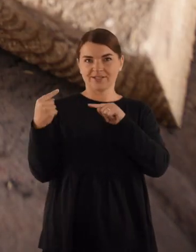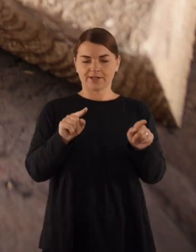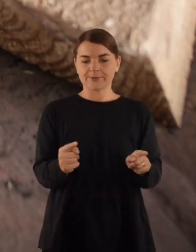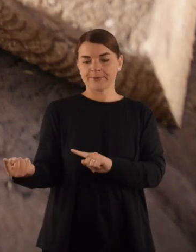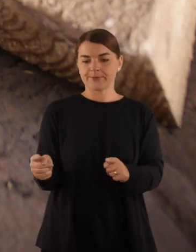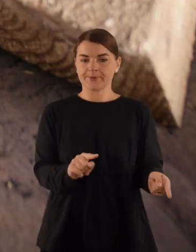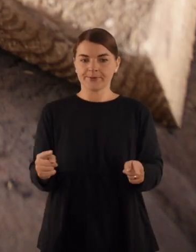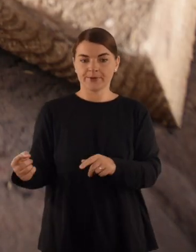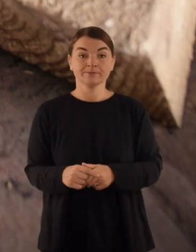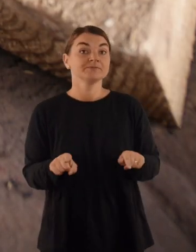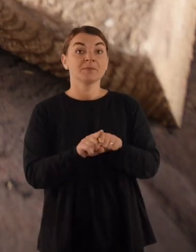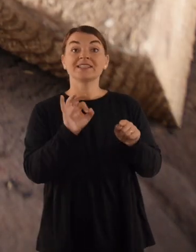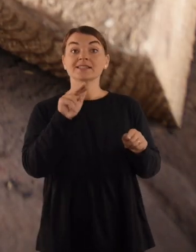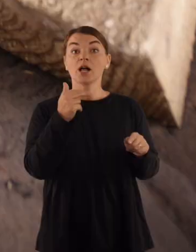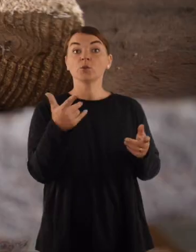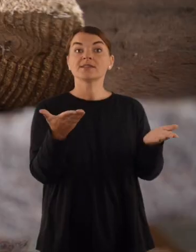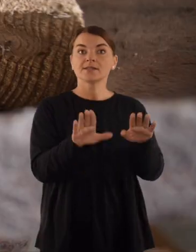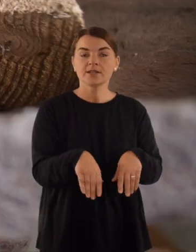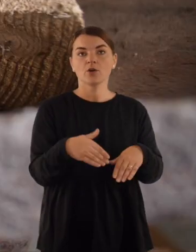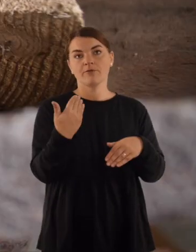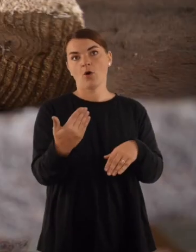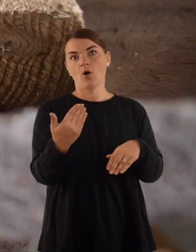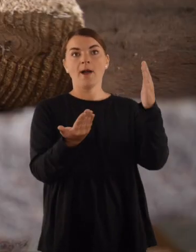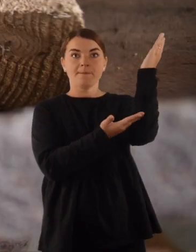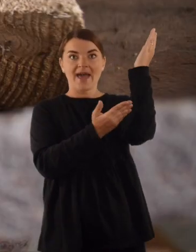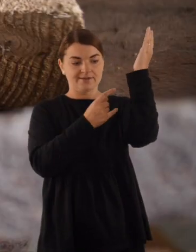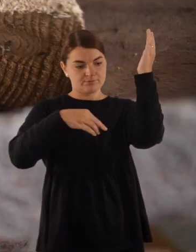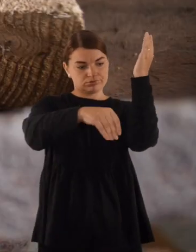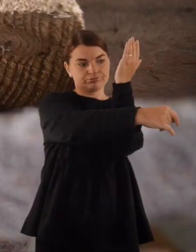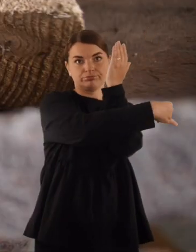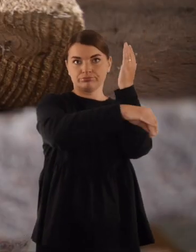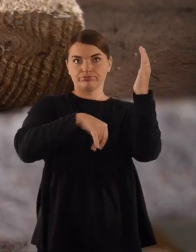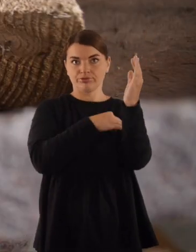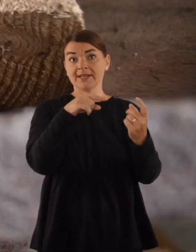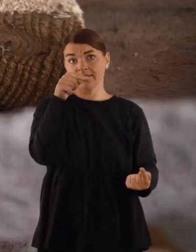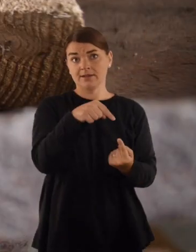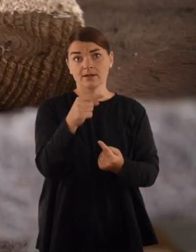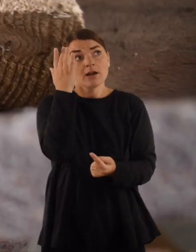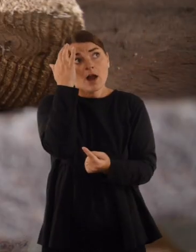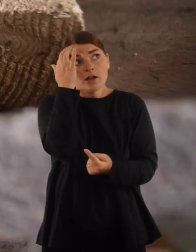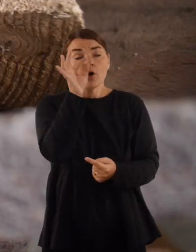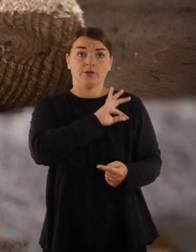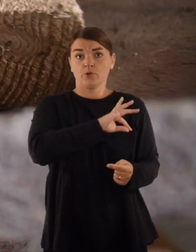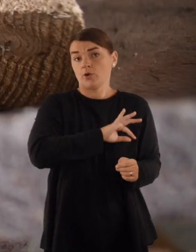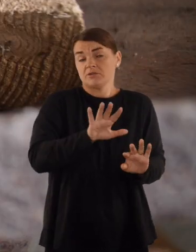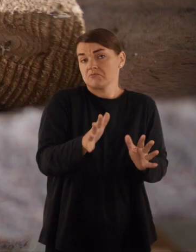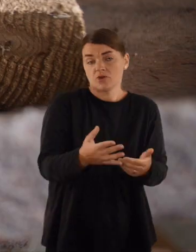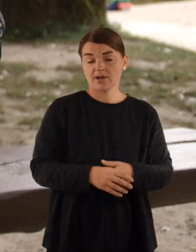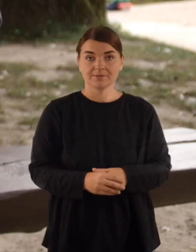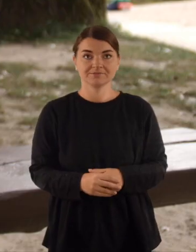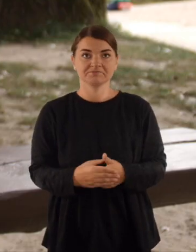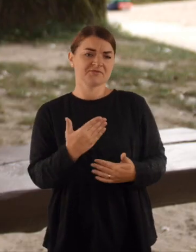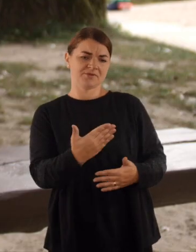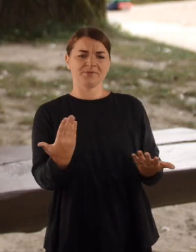skalūno likučiai buvo, tai bus aplink medelius. Visur kažkaip visą laiką galvojai, kur dar galėtum tos likučius